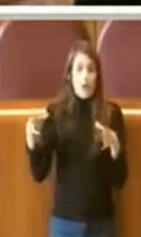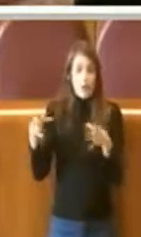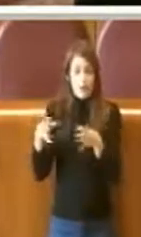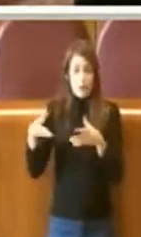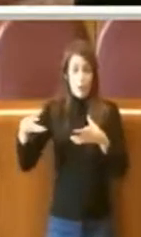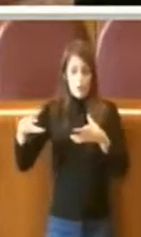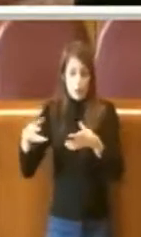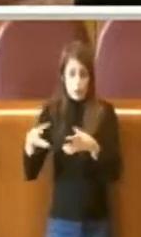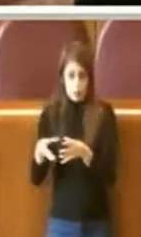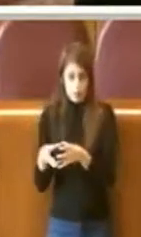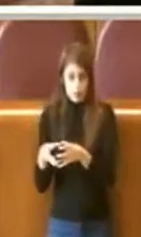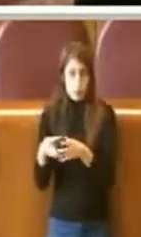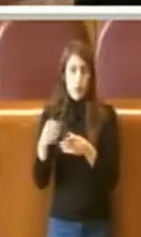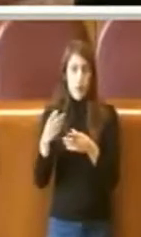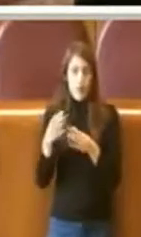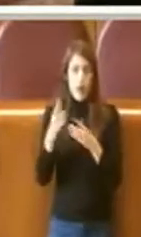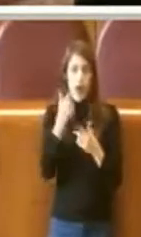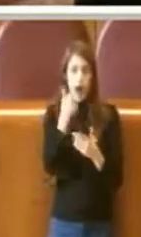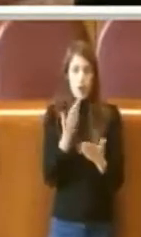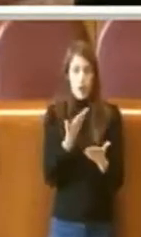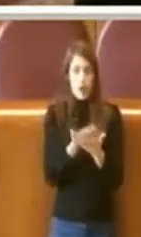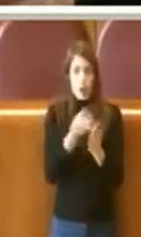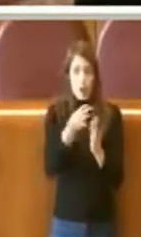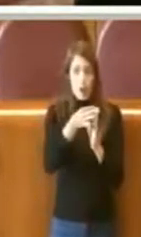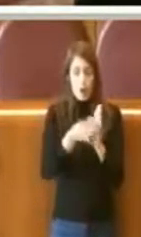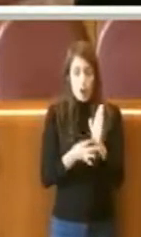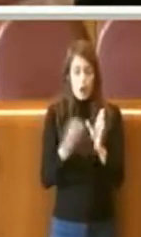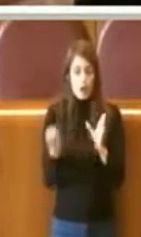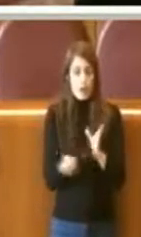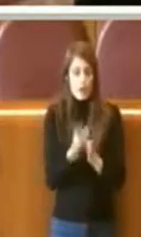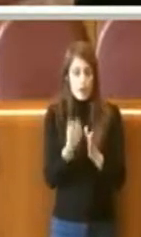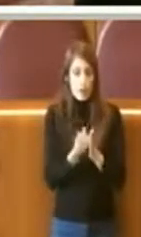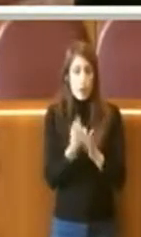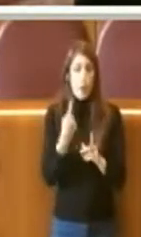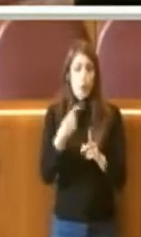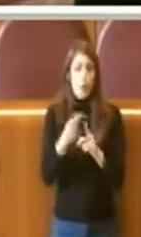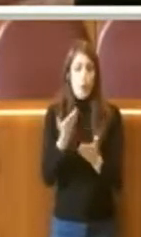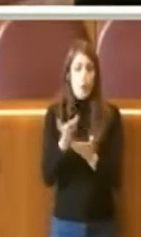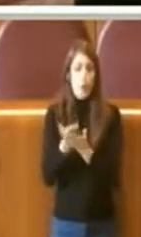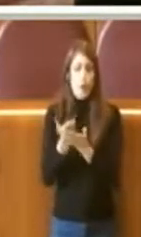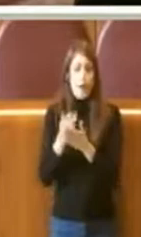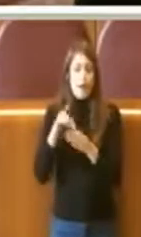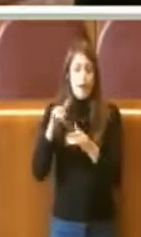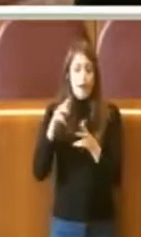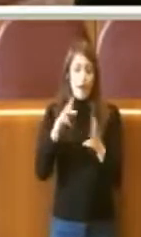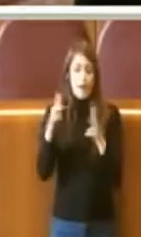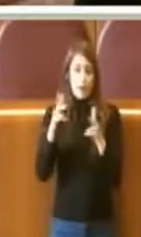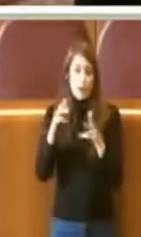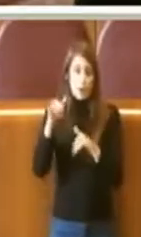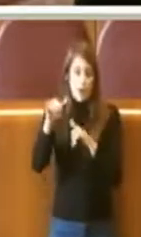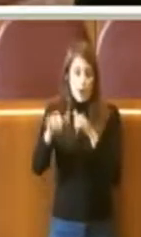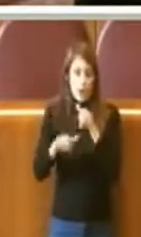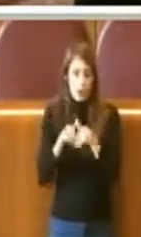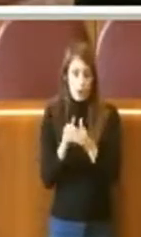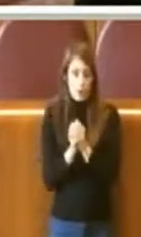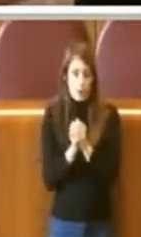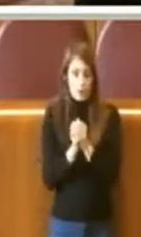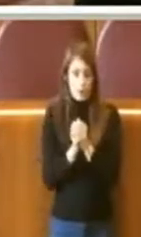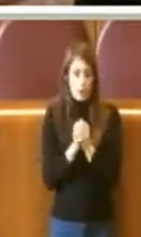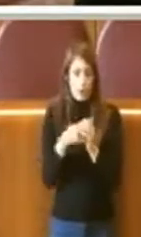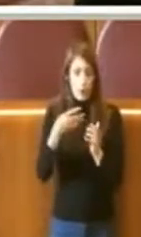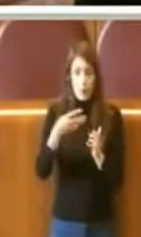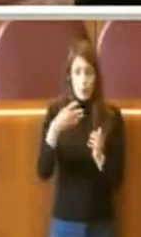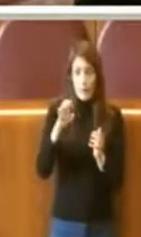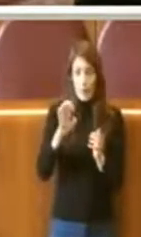adeguato alle enormi potenzialità di sviluppo e della domanda del trasporto aereo. Dal MEF sia